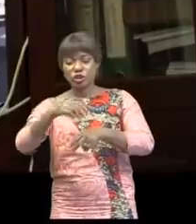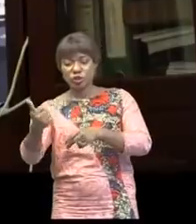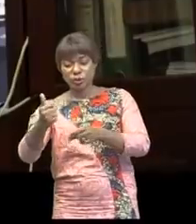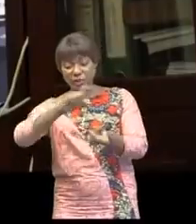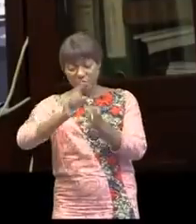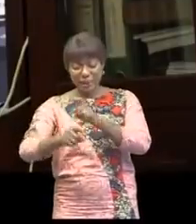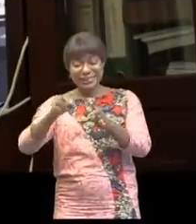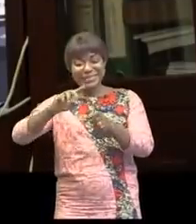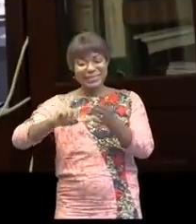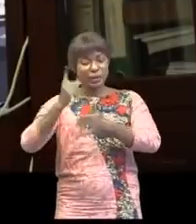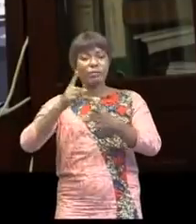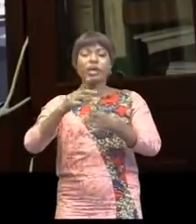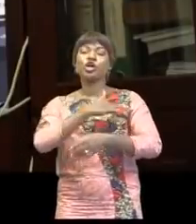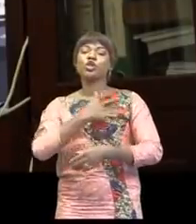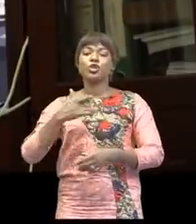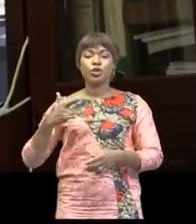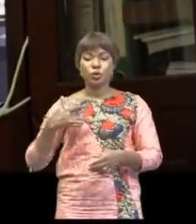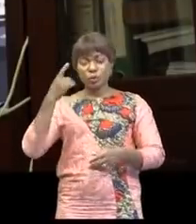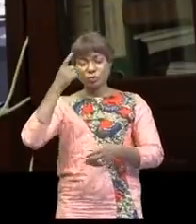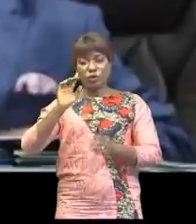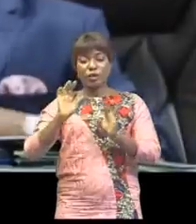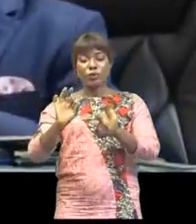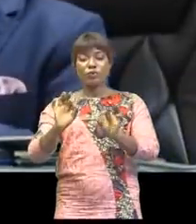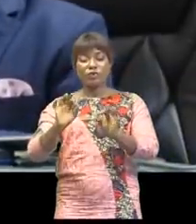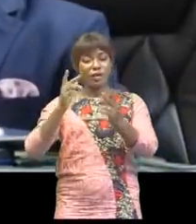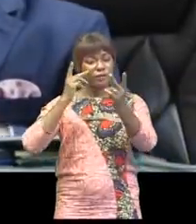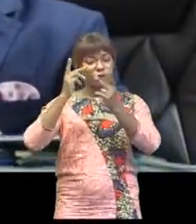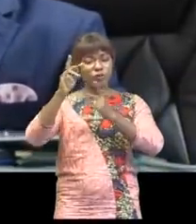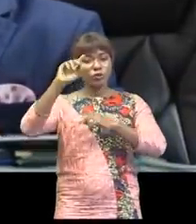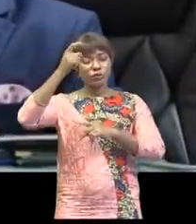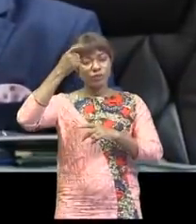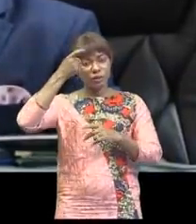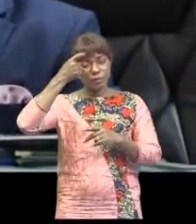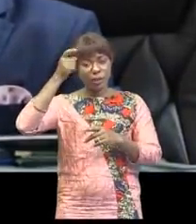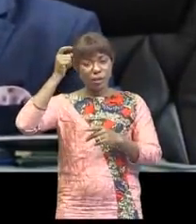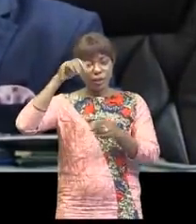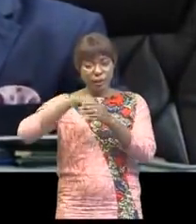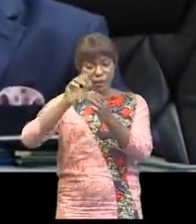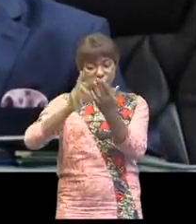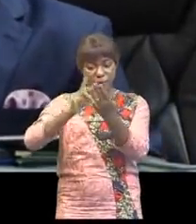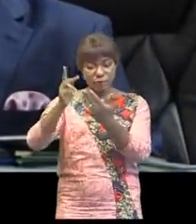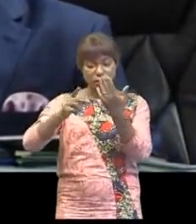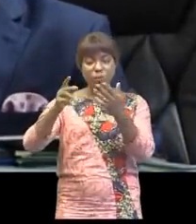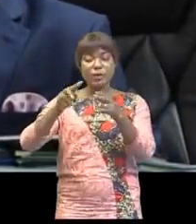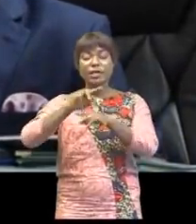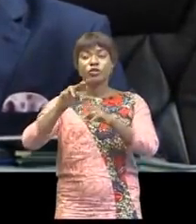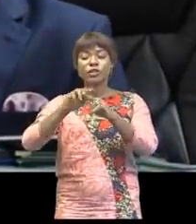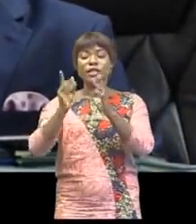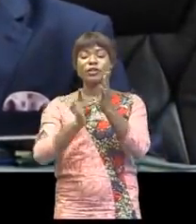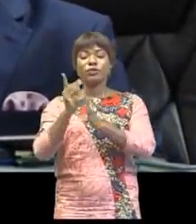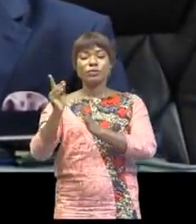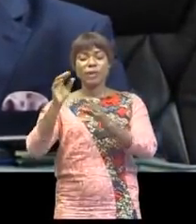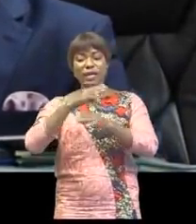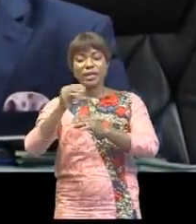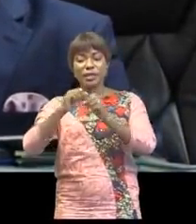statutaires actuelles sur la nouvelle vision du gouvernement contenue dans le Programme national des développements et de l